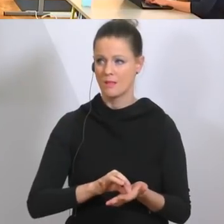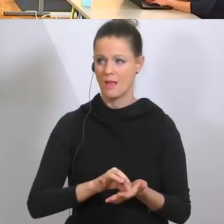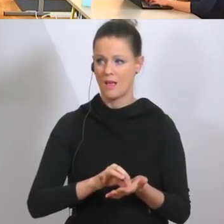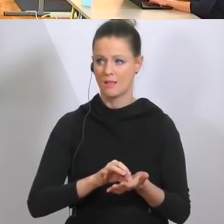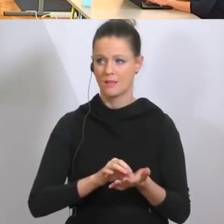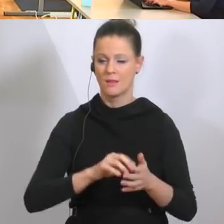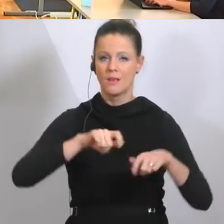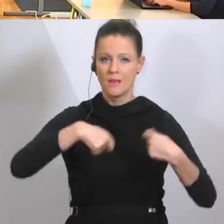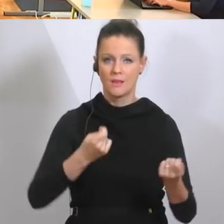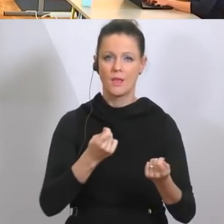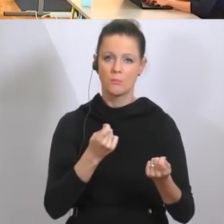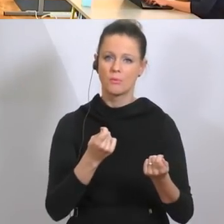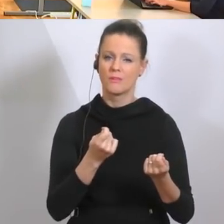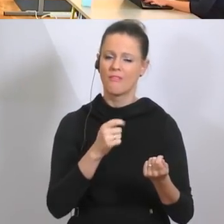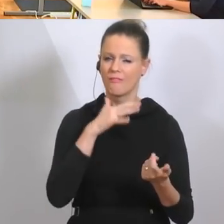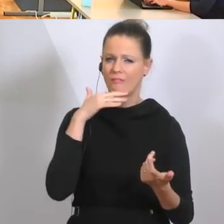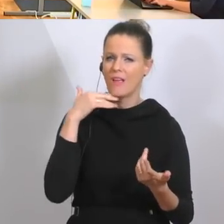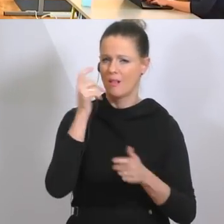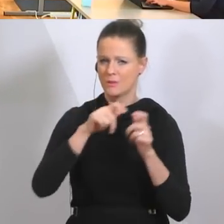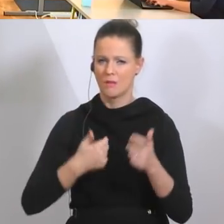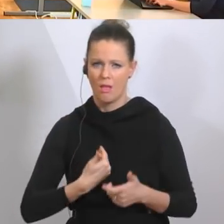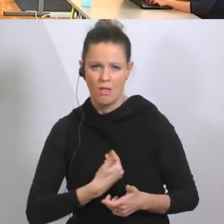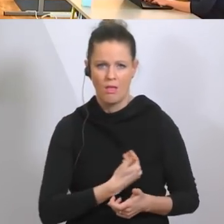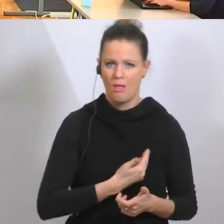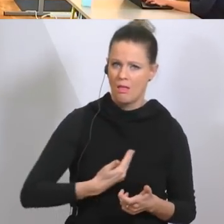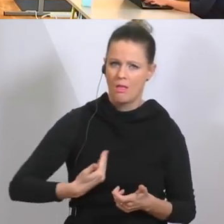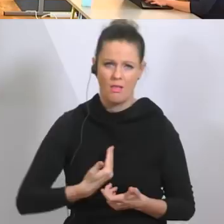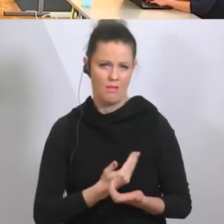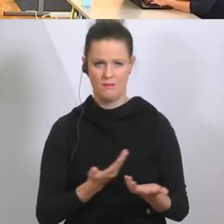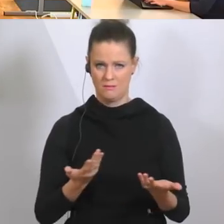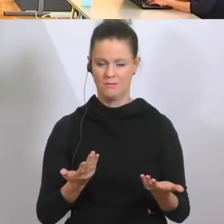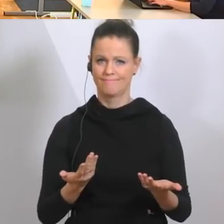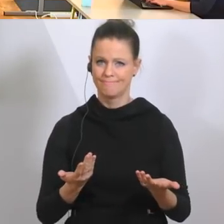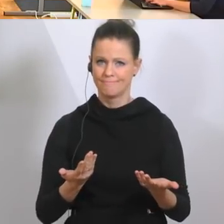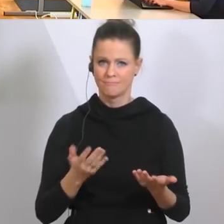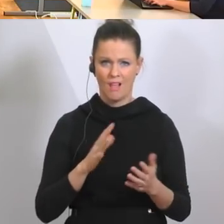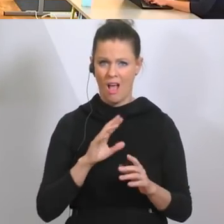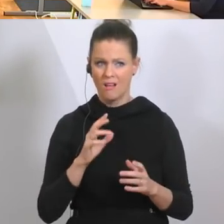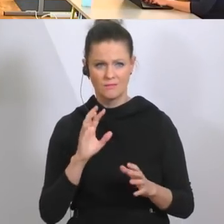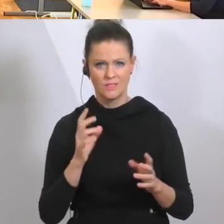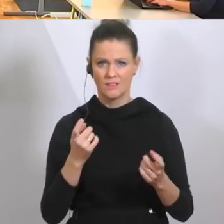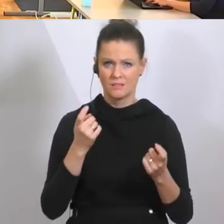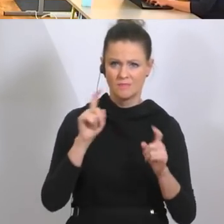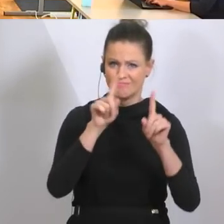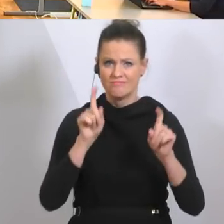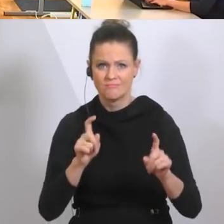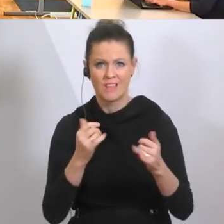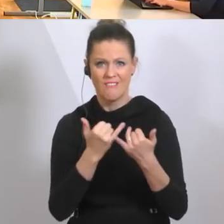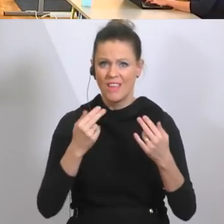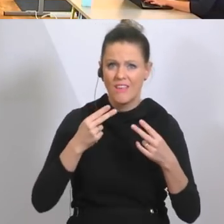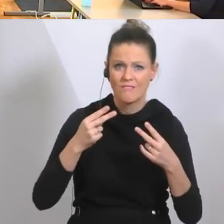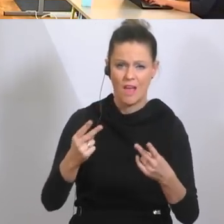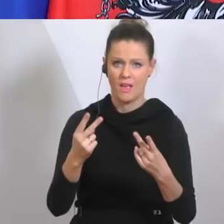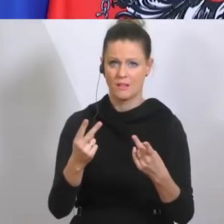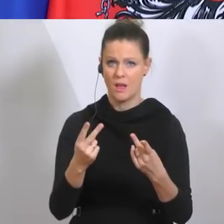Unsicherheit in unserem Land gibt, dass sich viele Menschen die Frage stellen, wie geht das alles weiter und wirkt